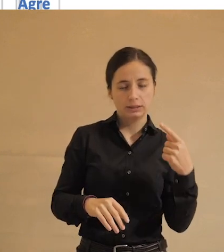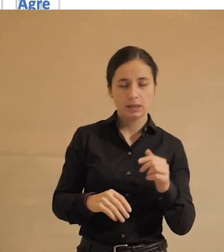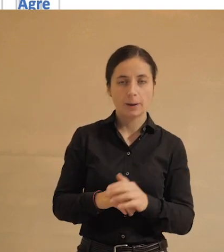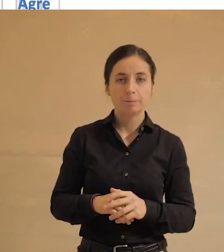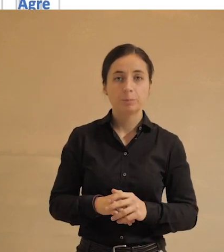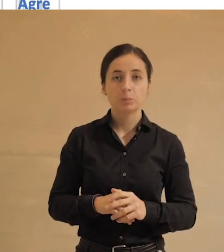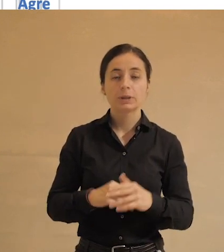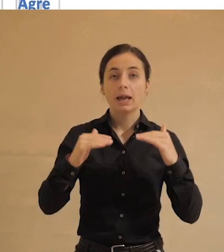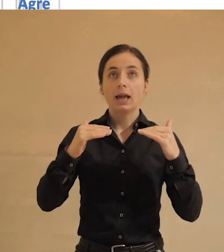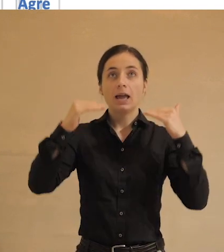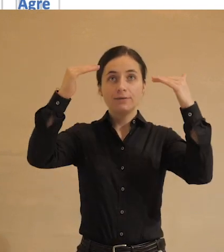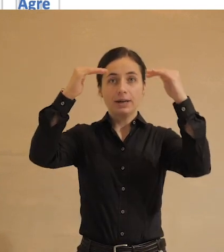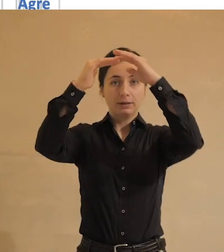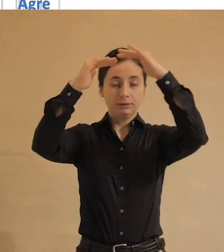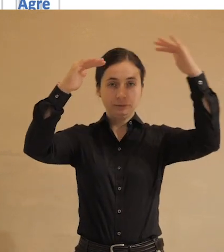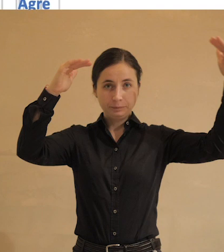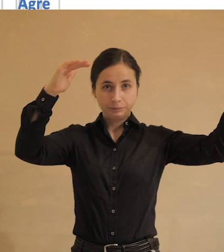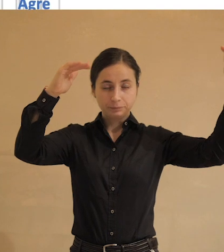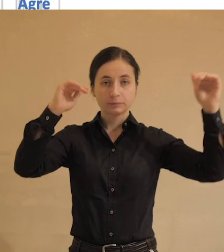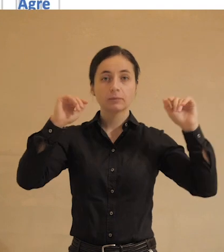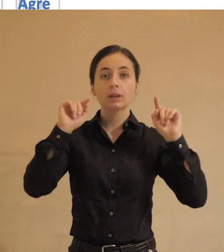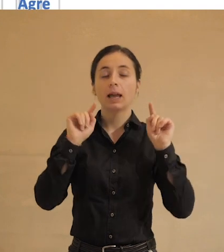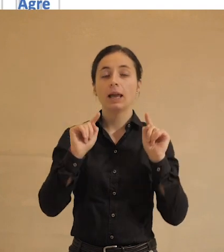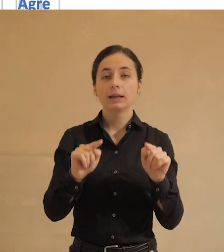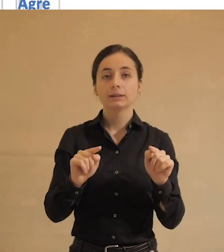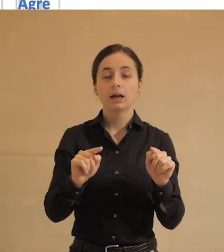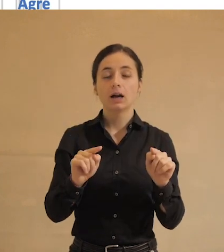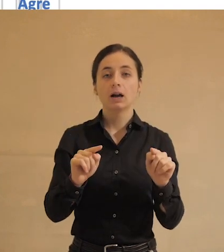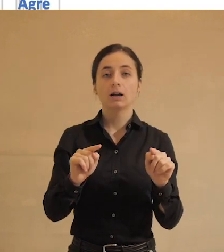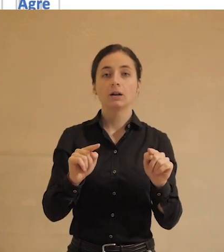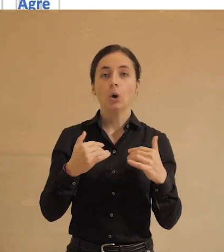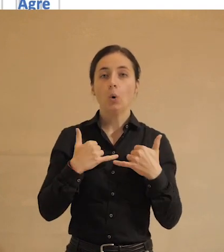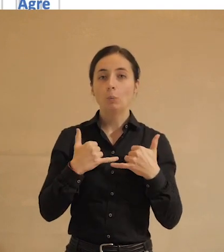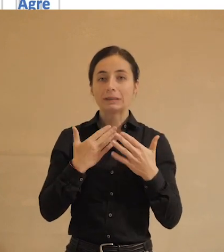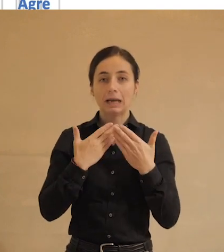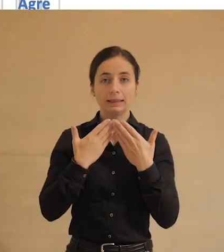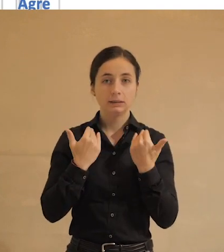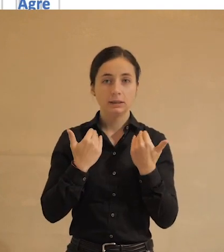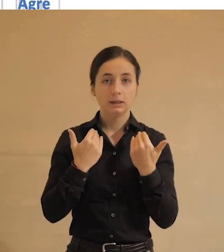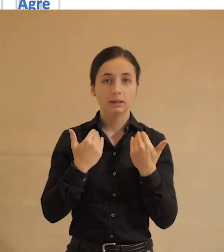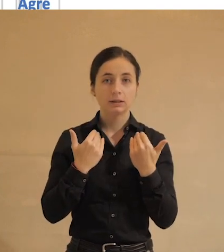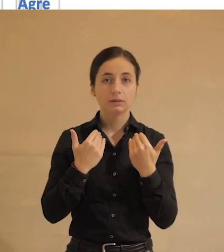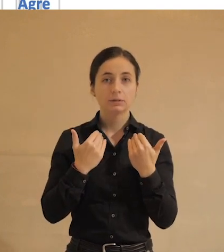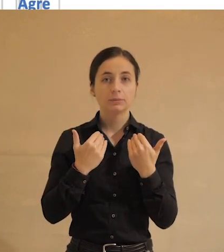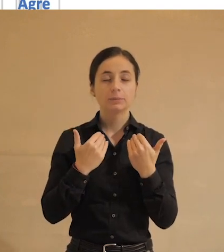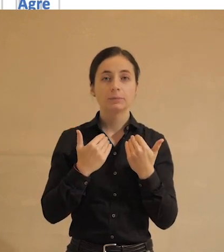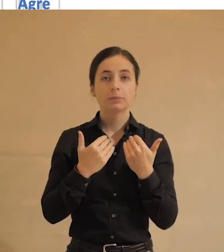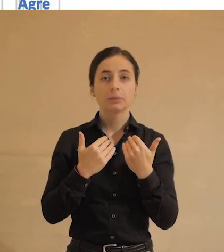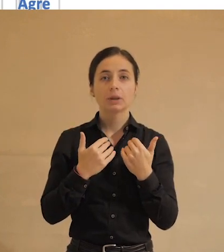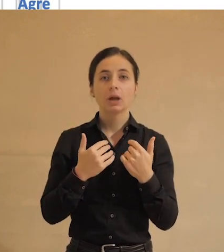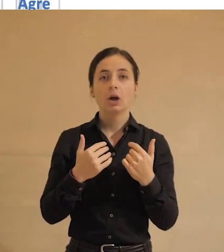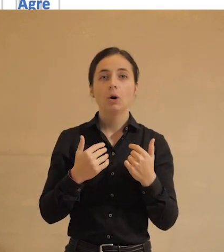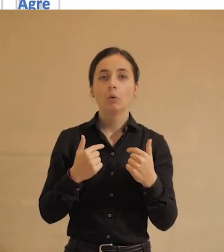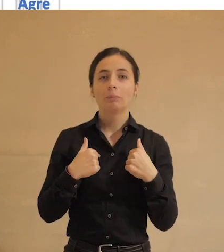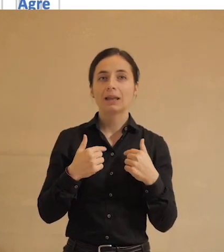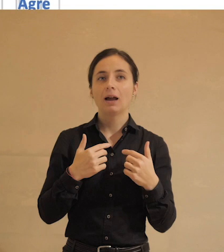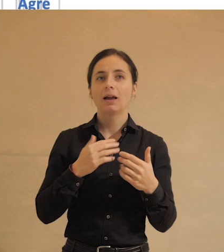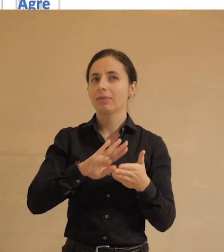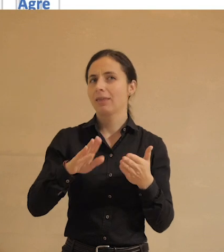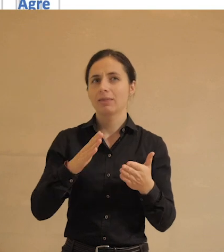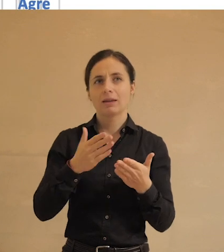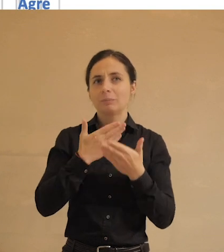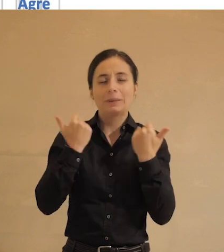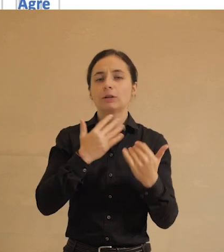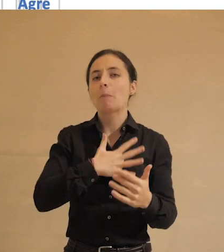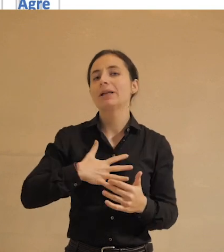Значит, смотрите, верхний набор. Это, значит, у меня нет, так сказать, у меня нет беспокойств по поводу